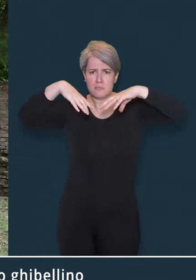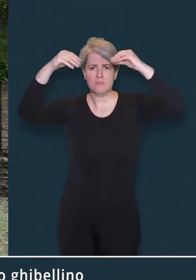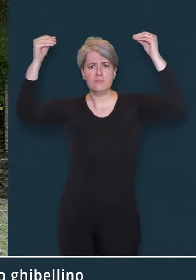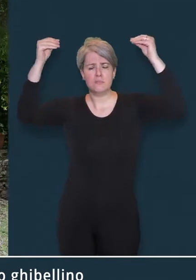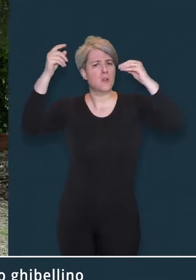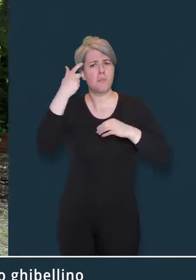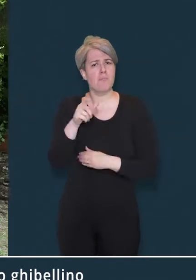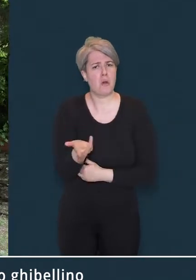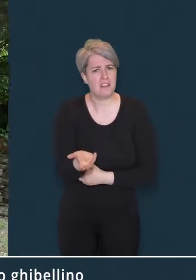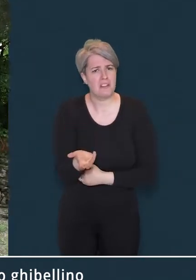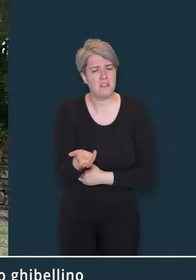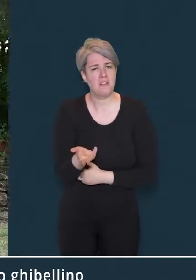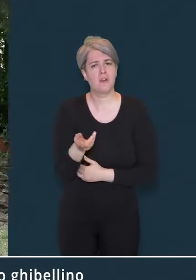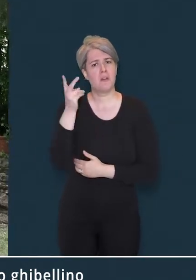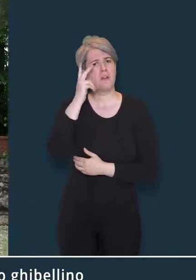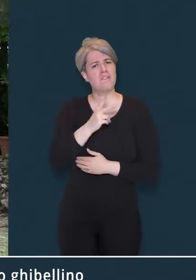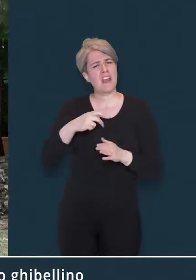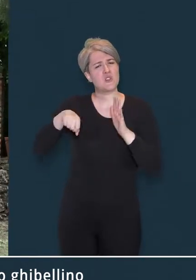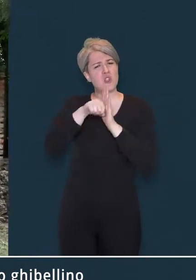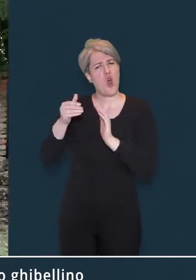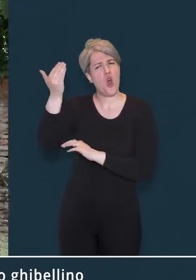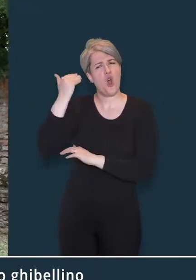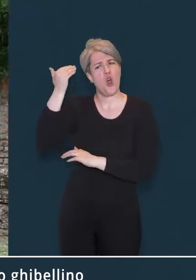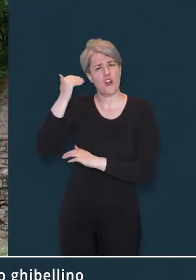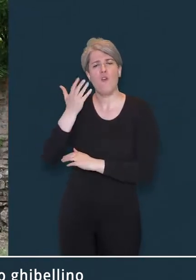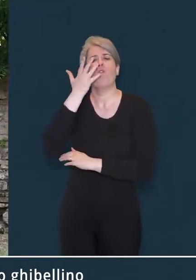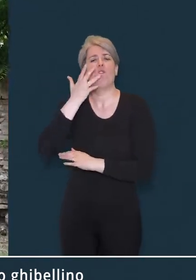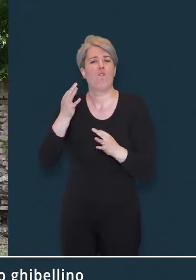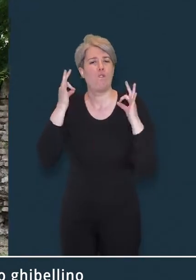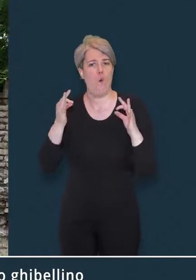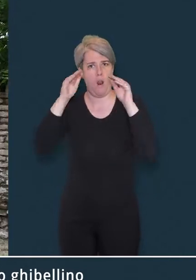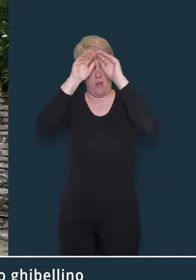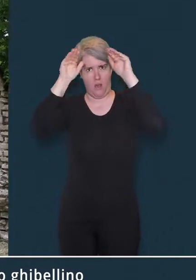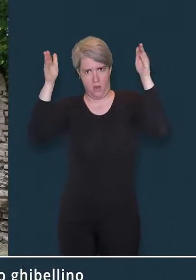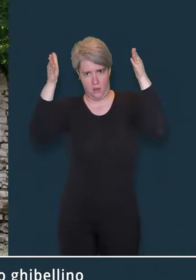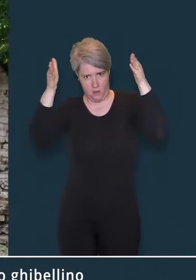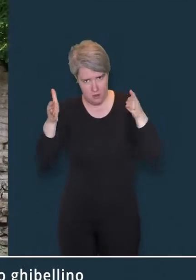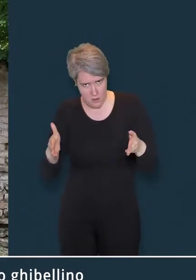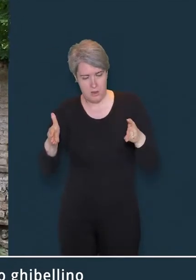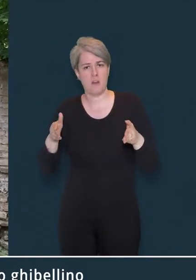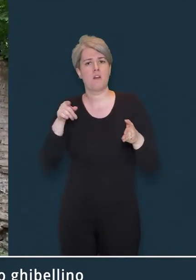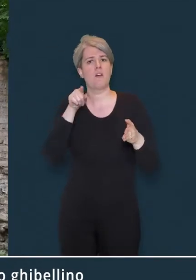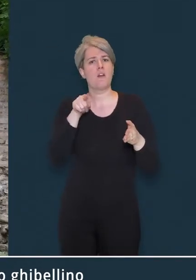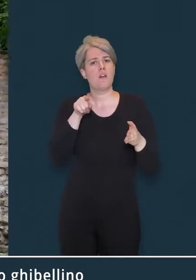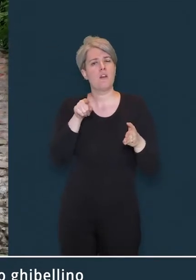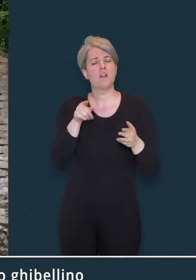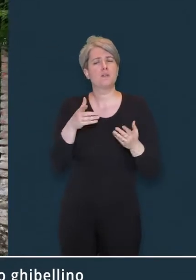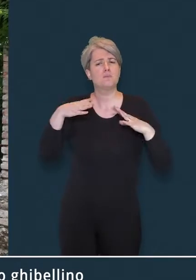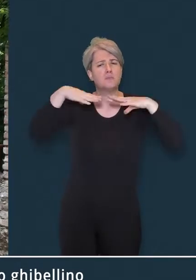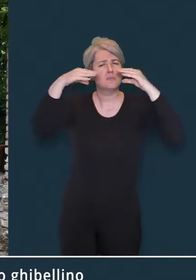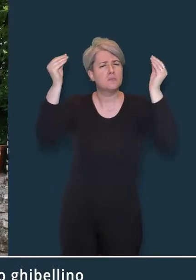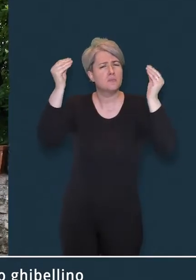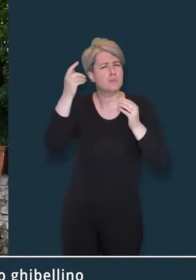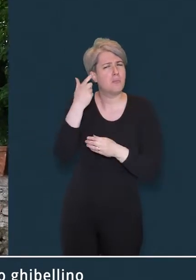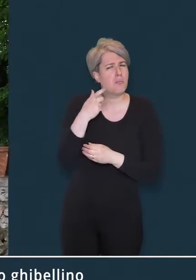Il motivo di aver preferito il merlo ghibellino a quello guelfo, storicamente più idoneo,